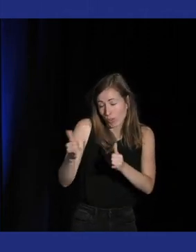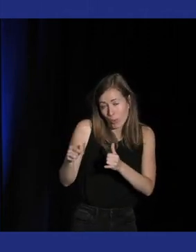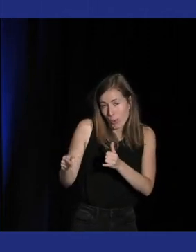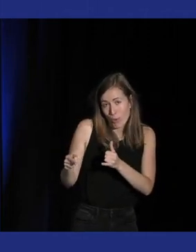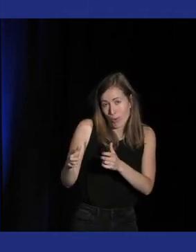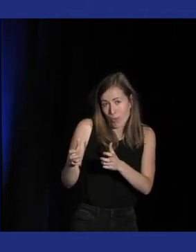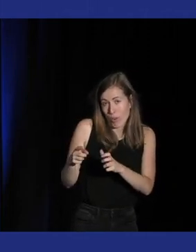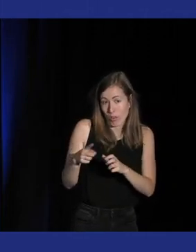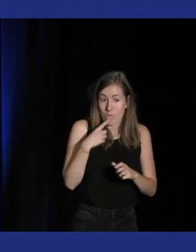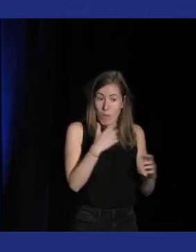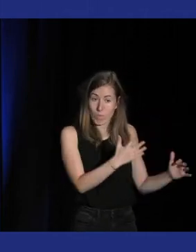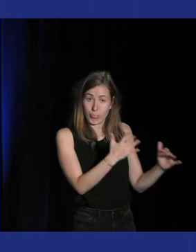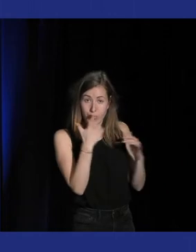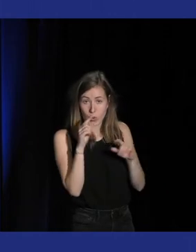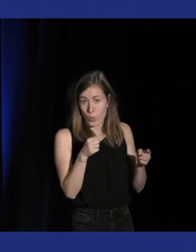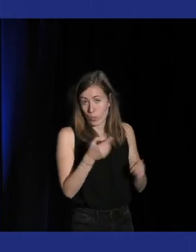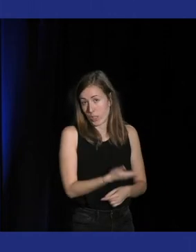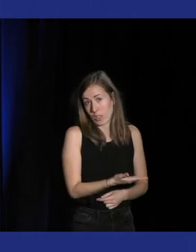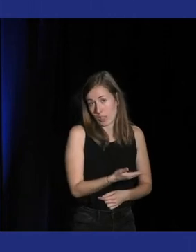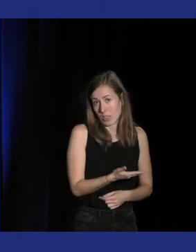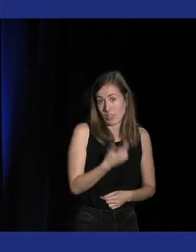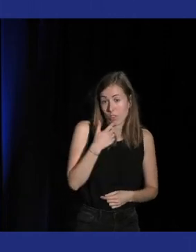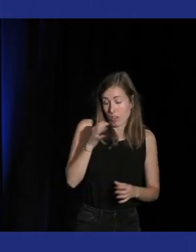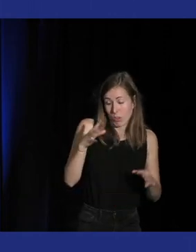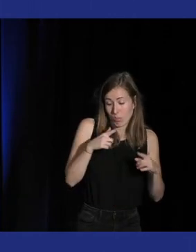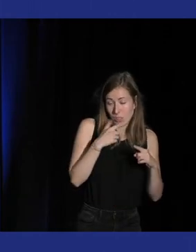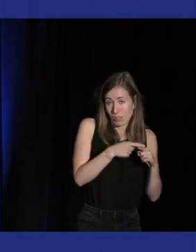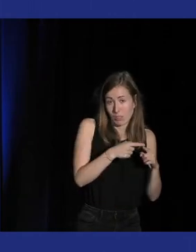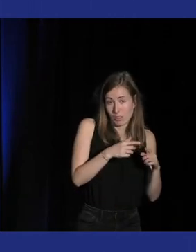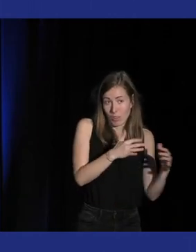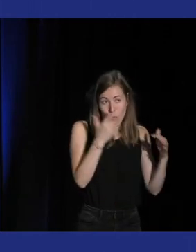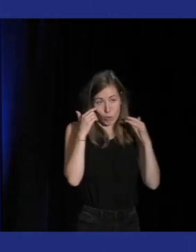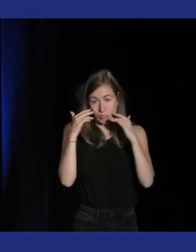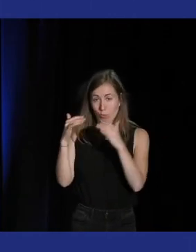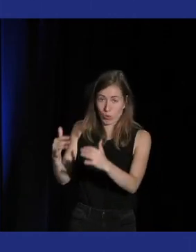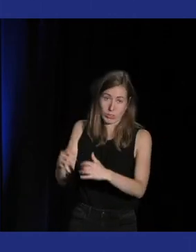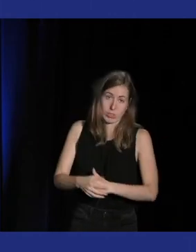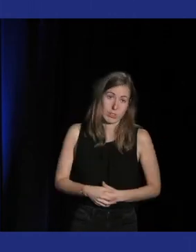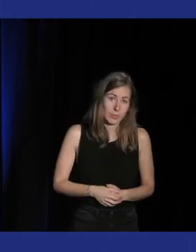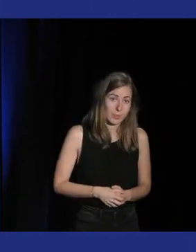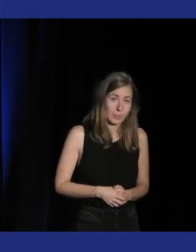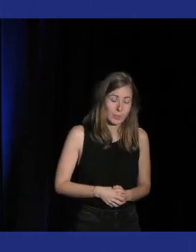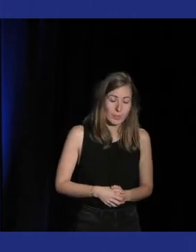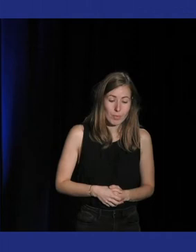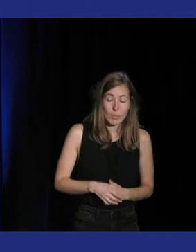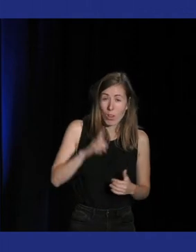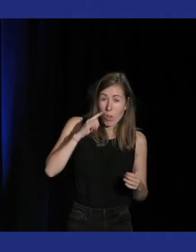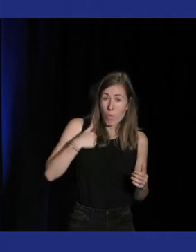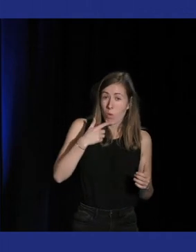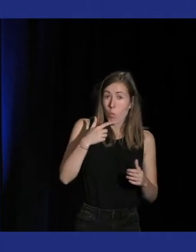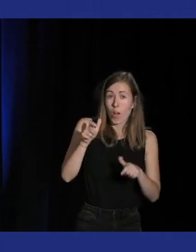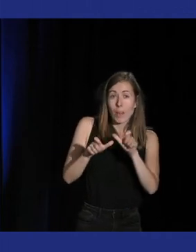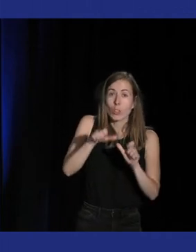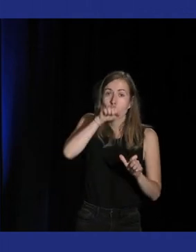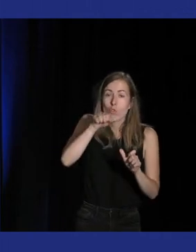'univers de Zelda et les musiques et un peu au côté la bouclée bouclée finalement moi je dirais pas justement que c'est de la niche justement avec